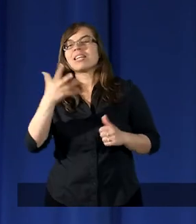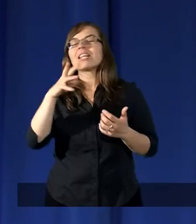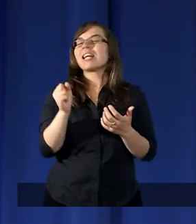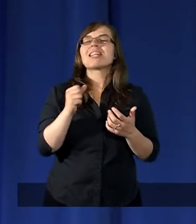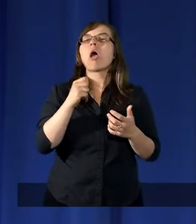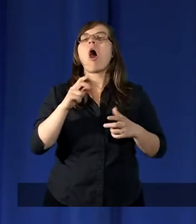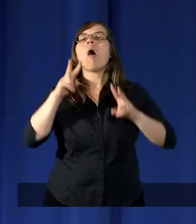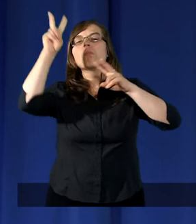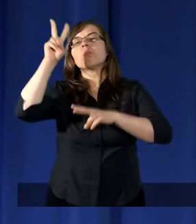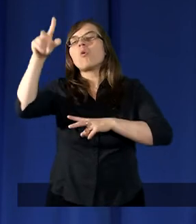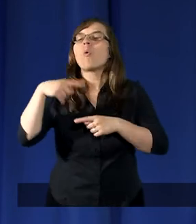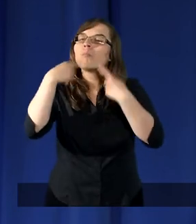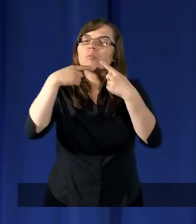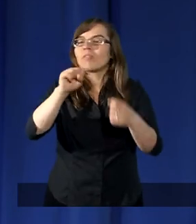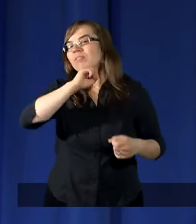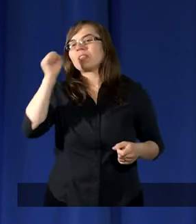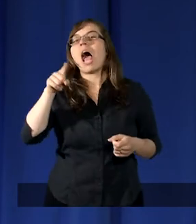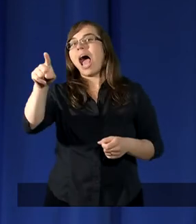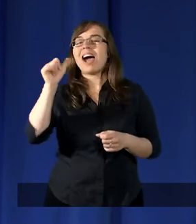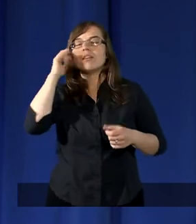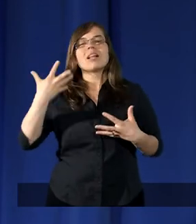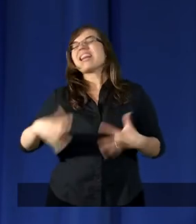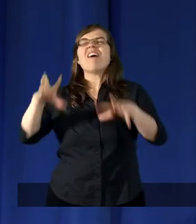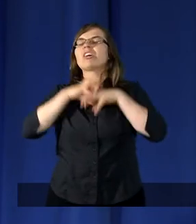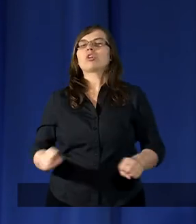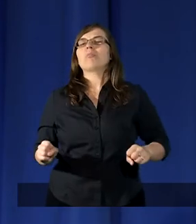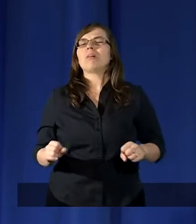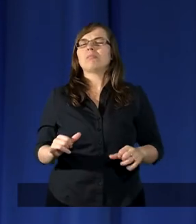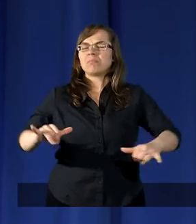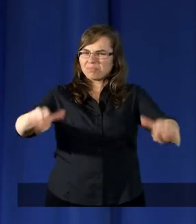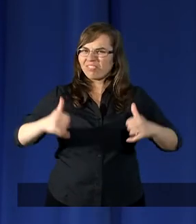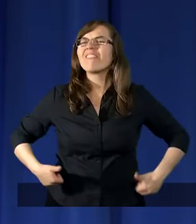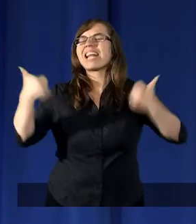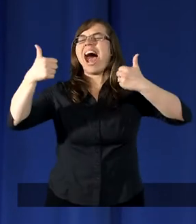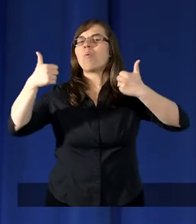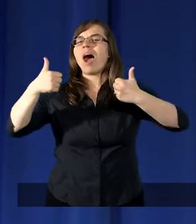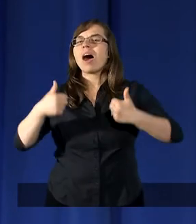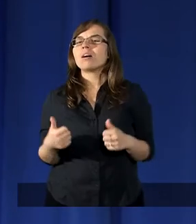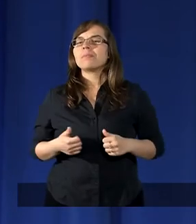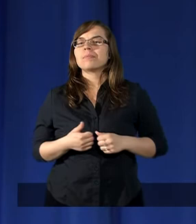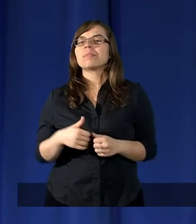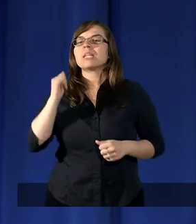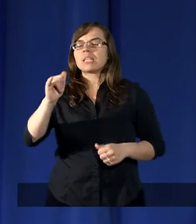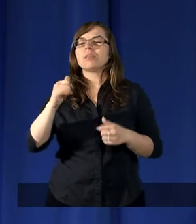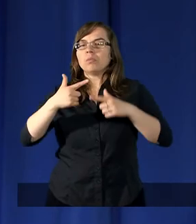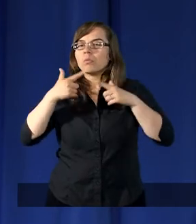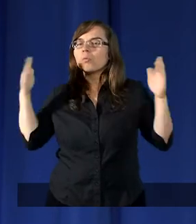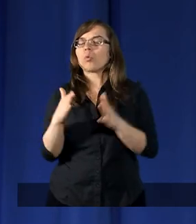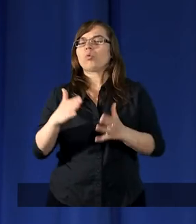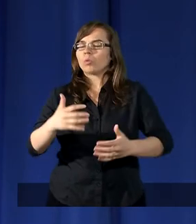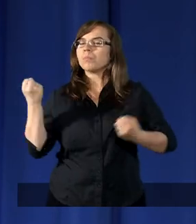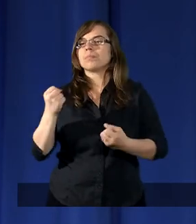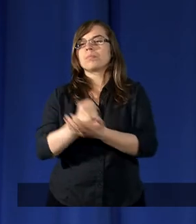zabierała głosu, ona nie wytrzymała, ona wstała i tak krótko